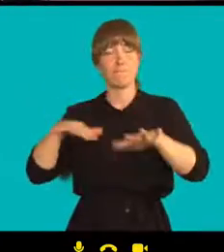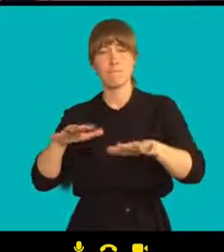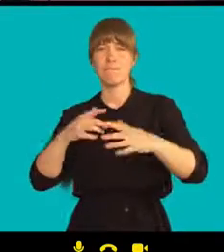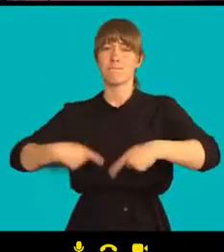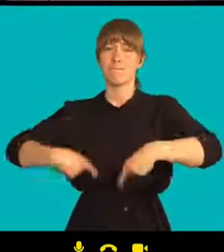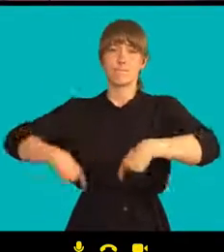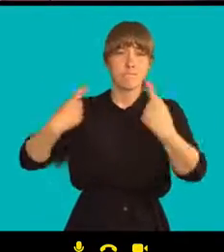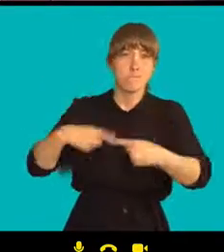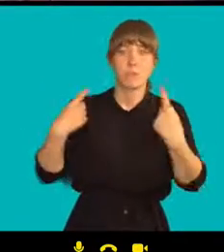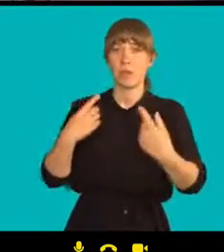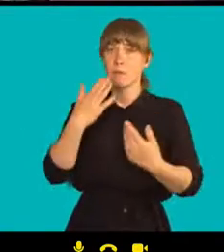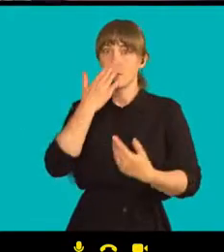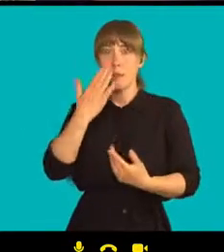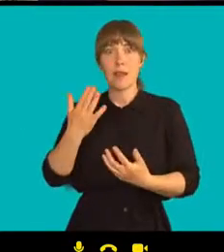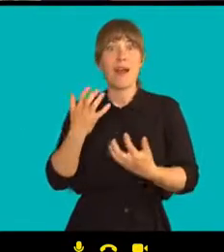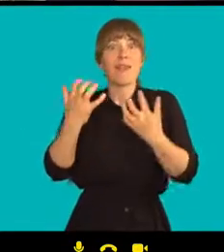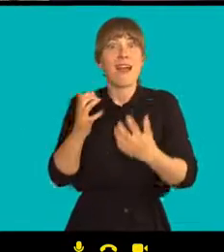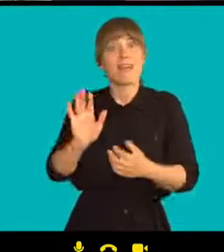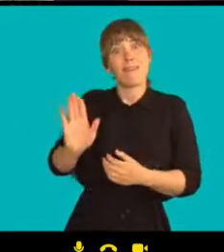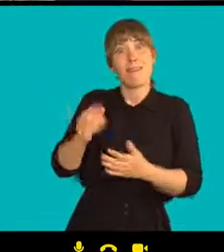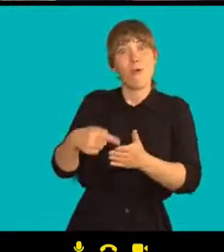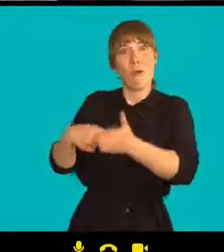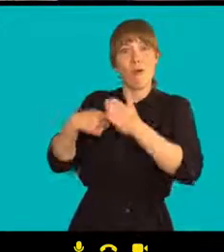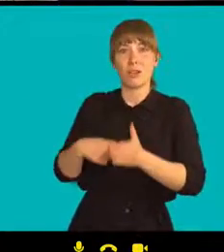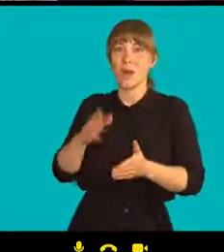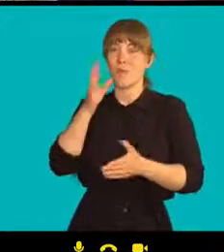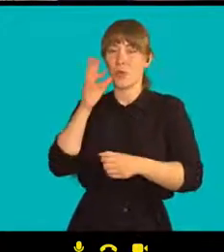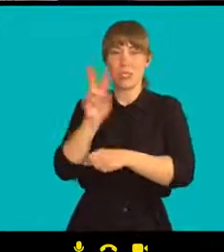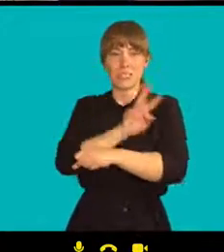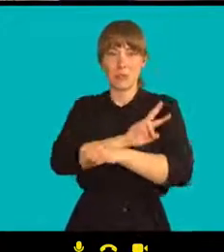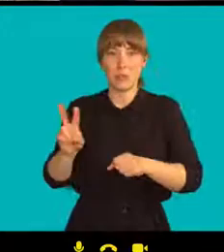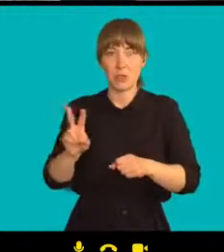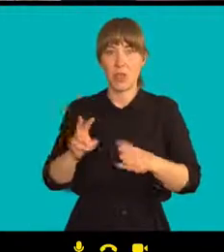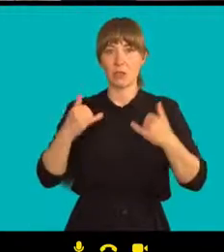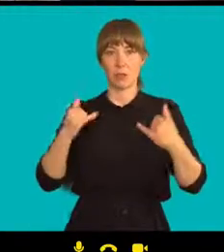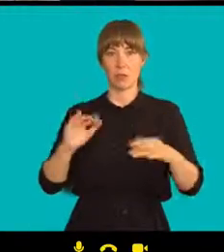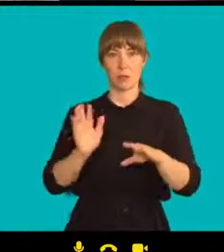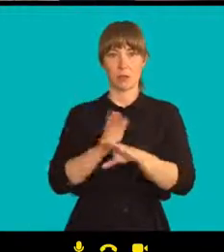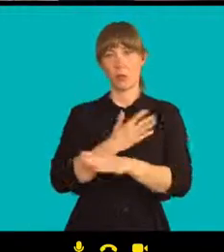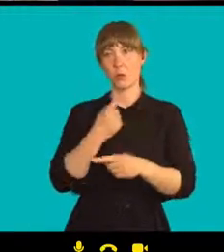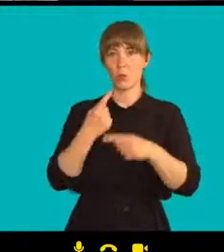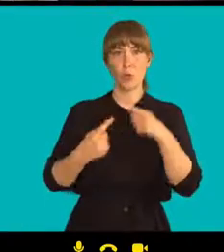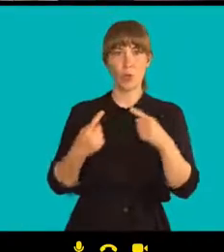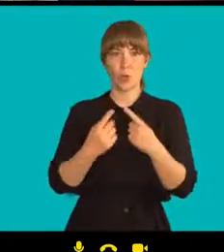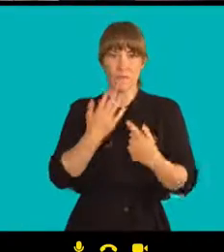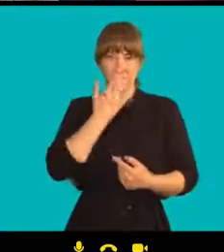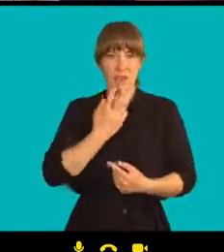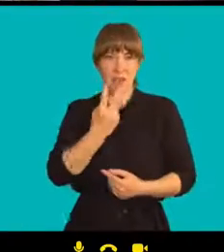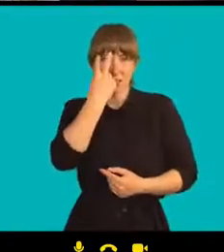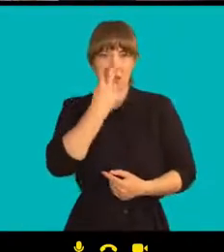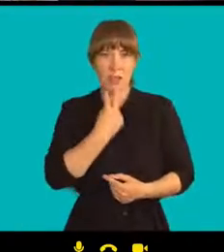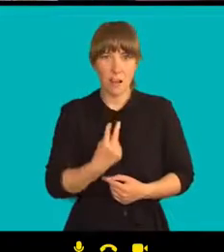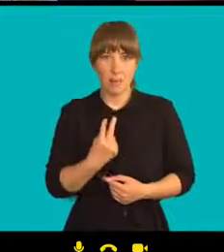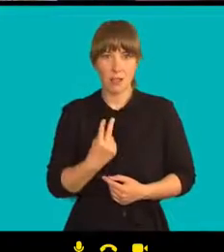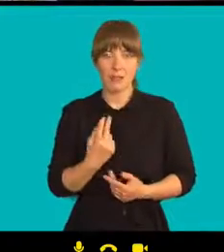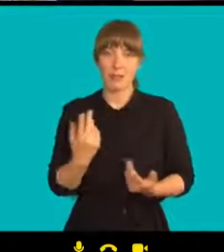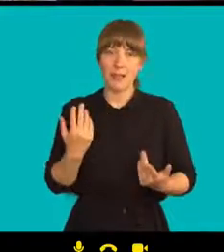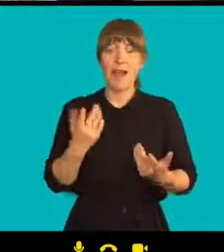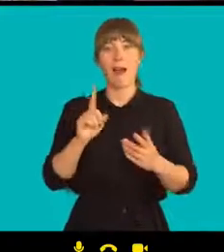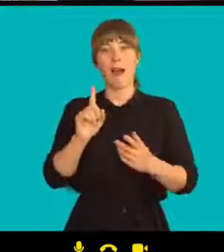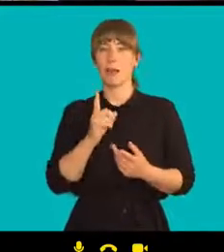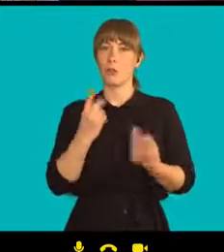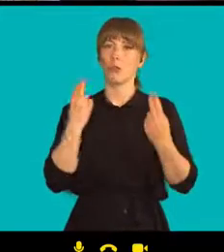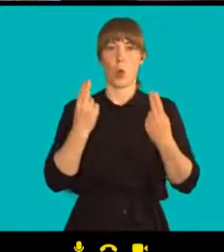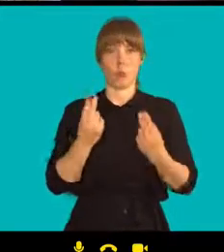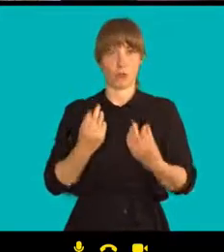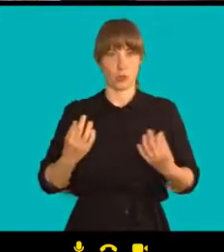může naplnit. To, co dnes sledujeme, vlastně je trochu možná jakoby zklamání té naději, ale já bych tady hlavně upozornil, že